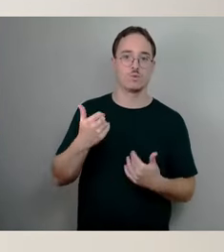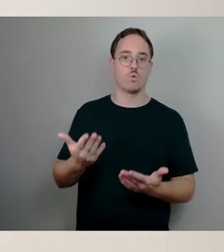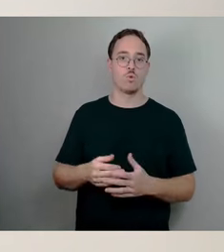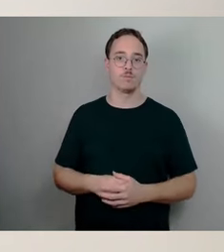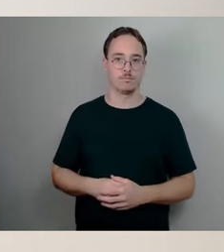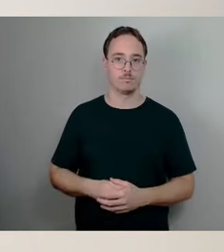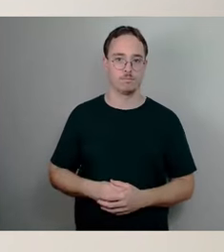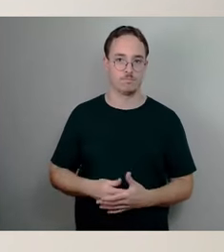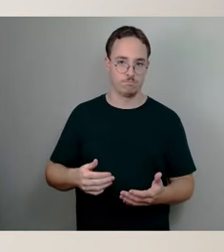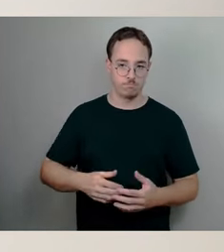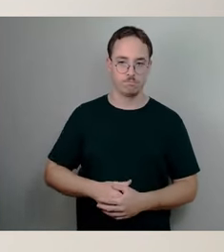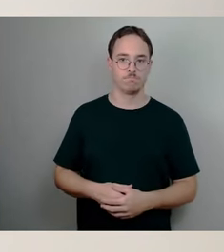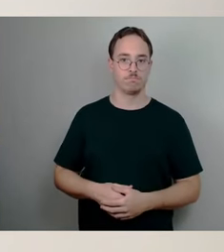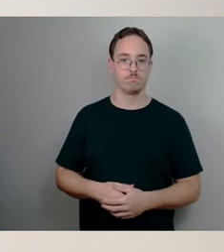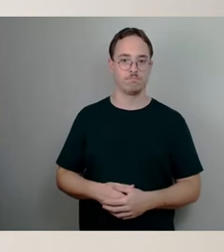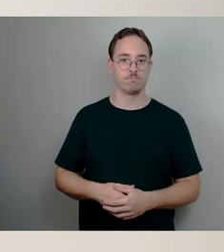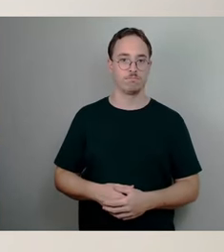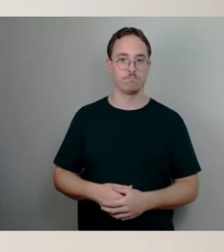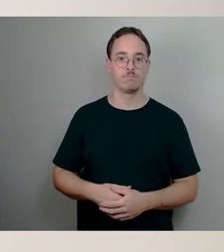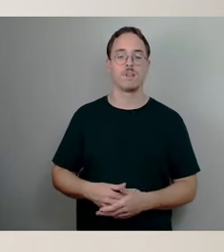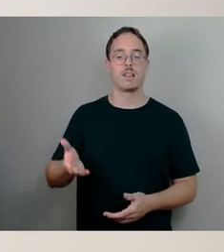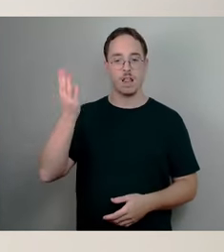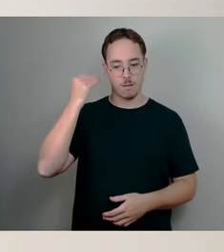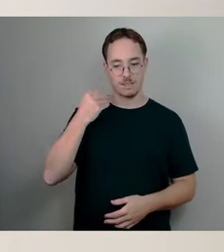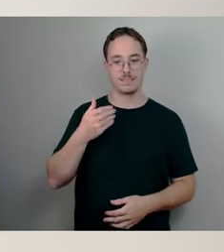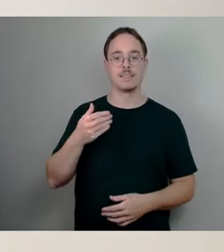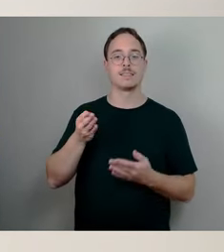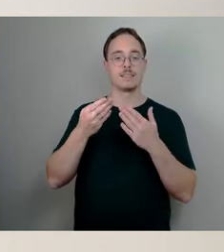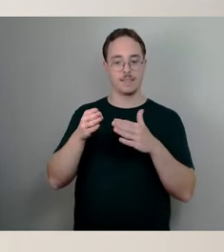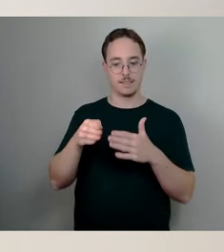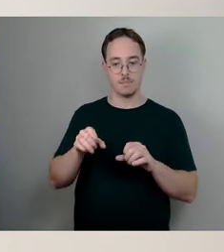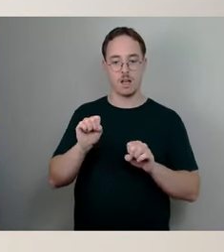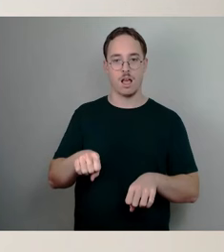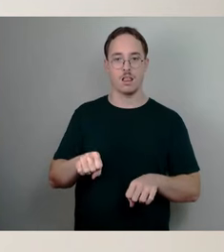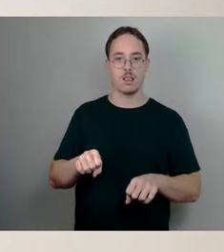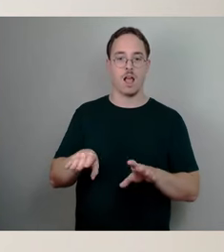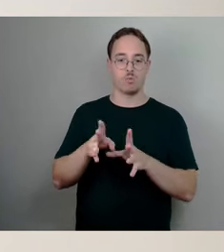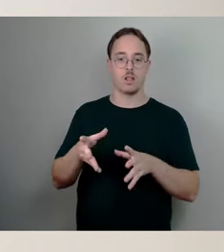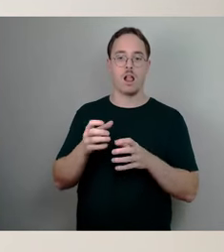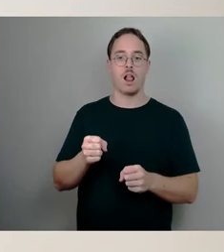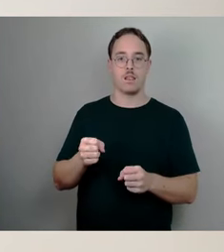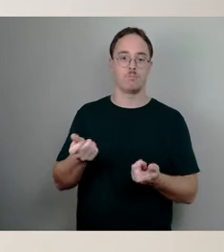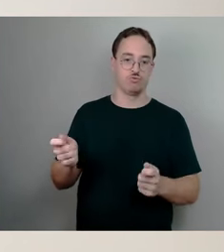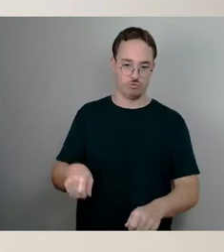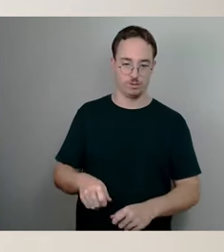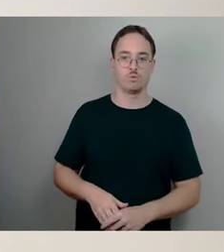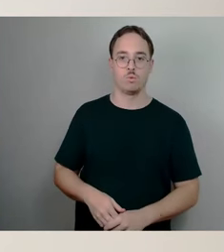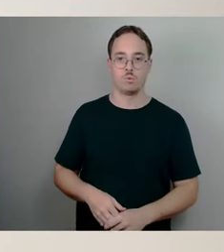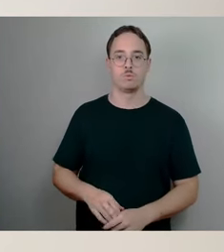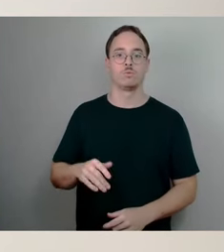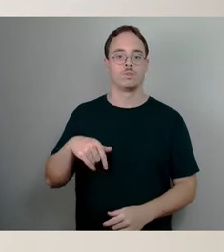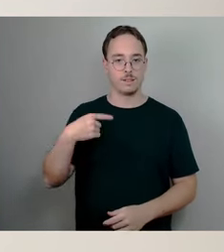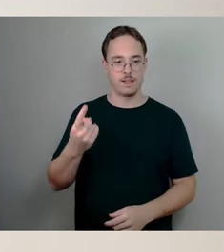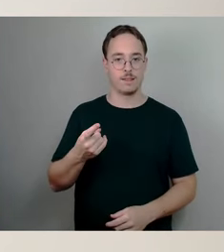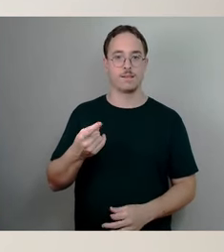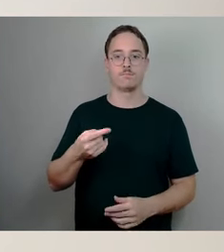zwar damals immer im Dezember beschlossen werden konnte, aber durch die Prüfung und Genehmigung der Landesdirektion dann auch neben Januar oder Februar schon